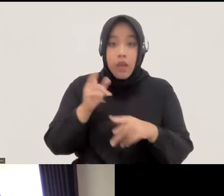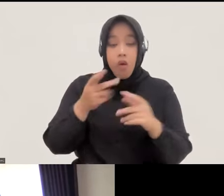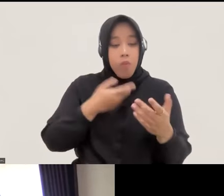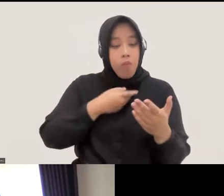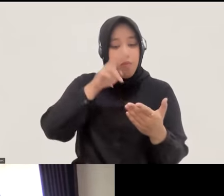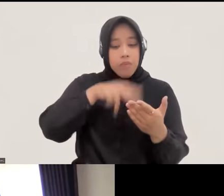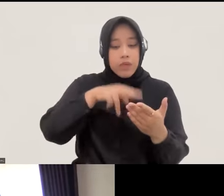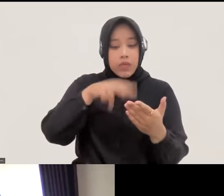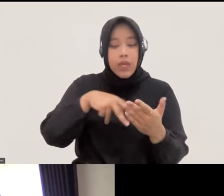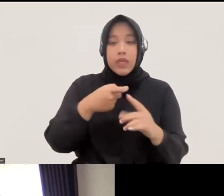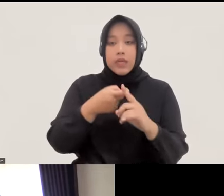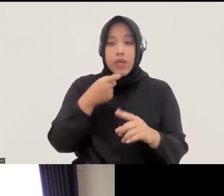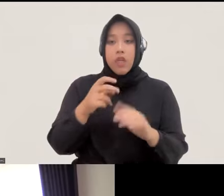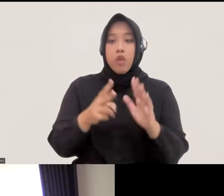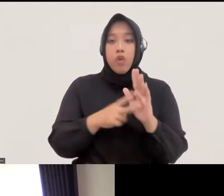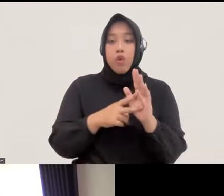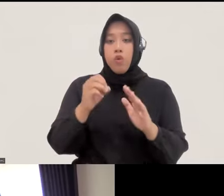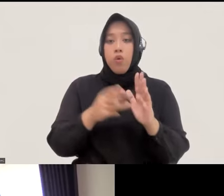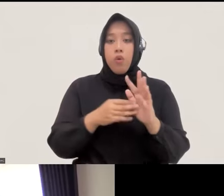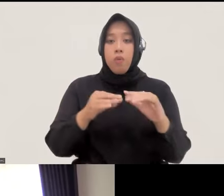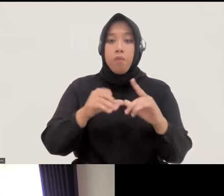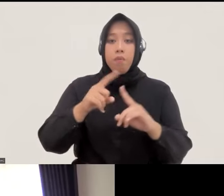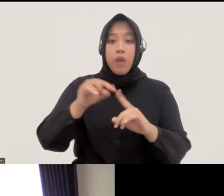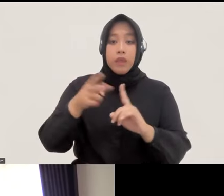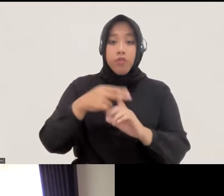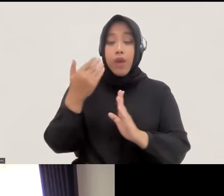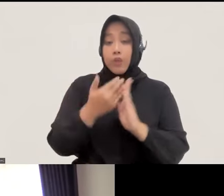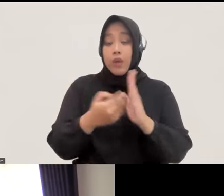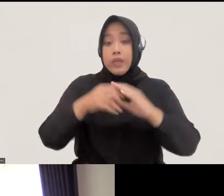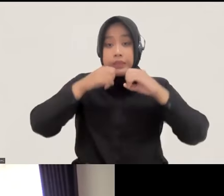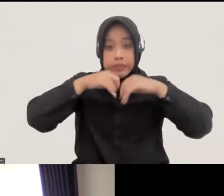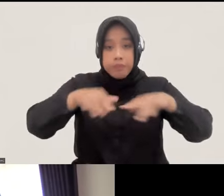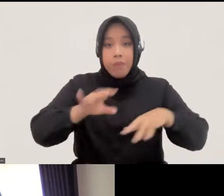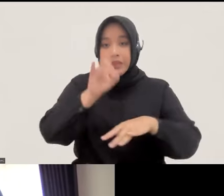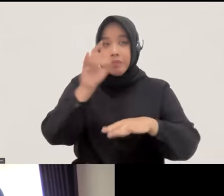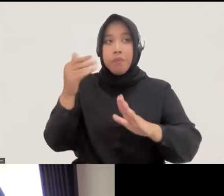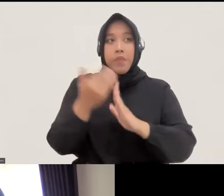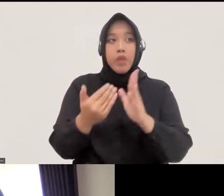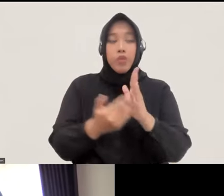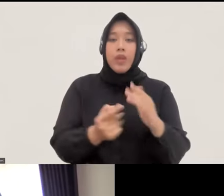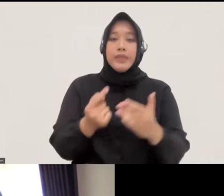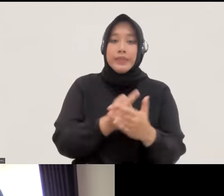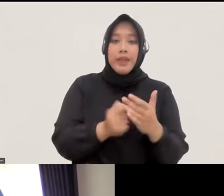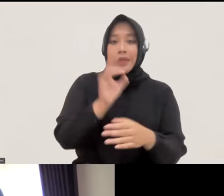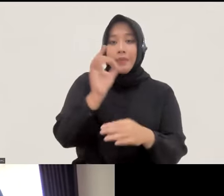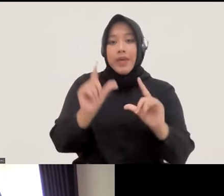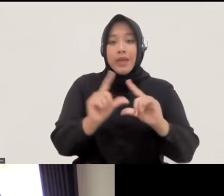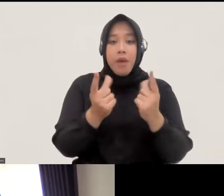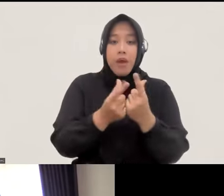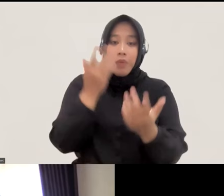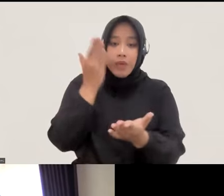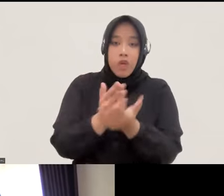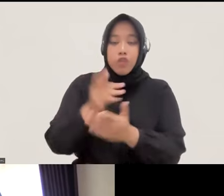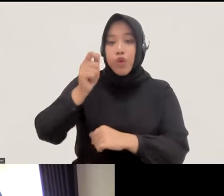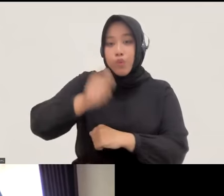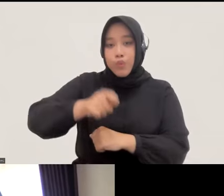secara normatif aturannya tersebar di berbagai macam peraturan internal di berbagai lembaga penegak hukum yang ini